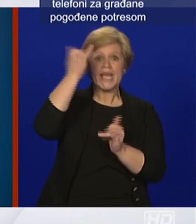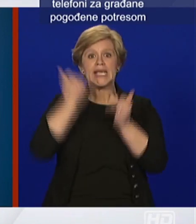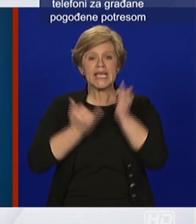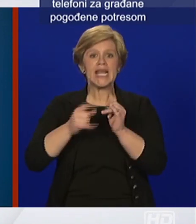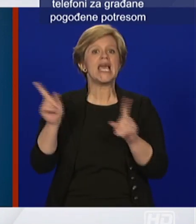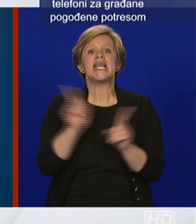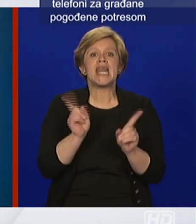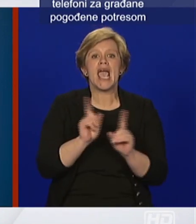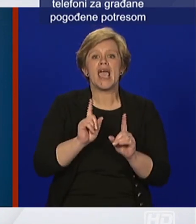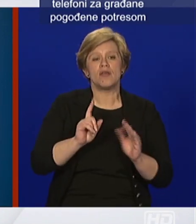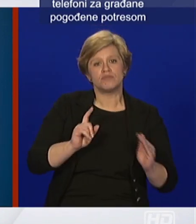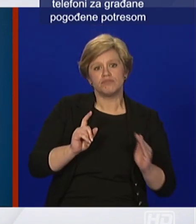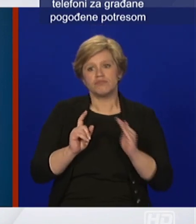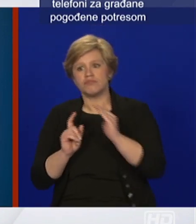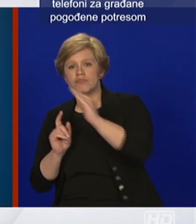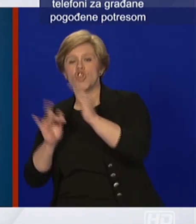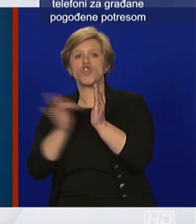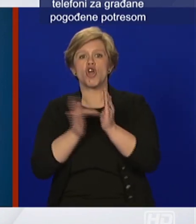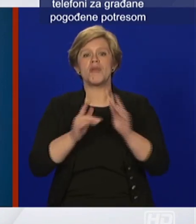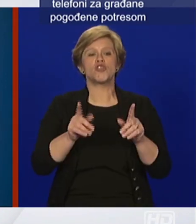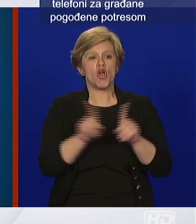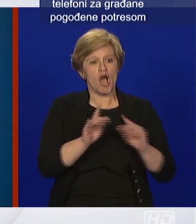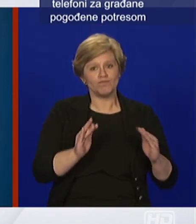toliko strma koliko je bila u drugim državama.